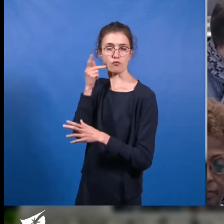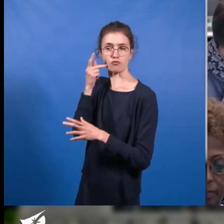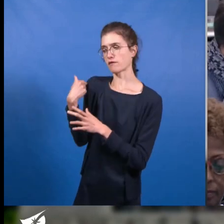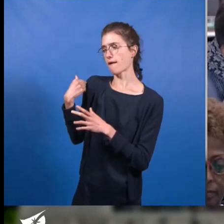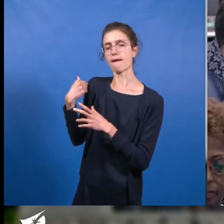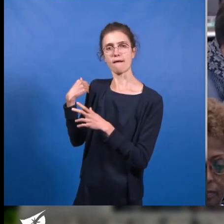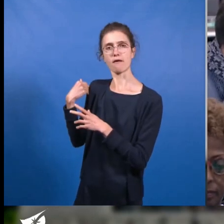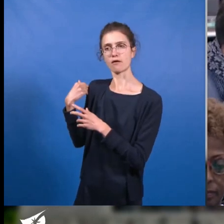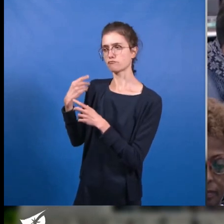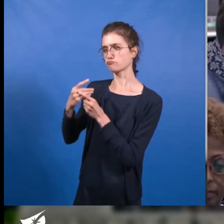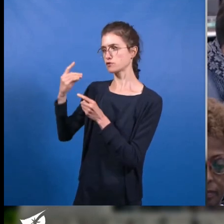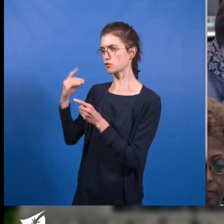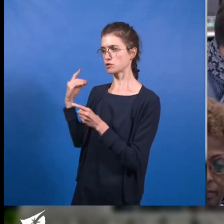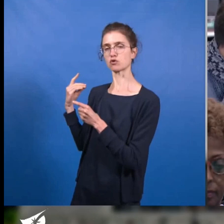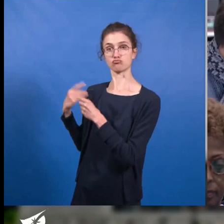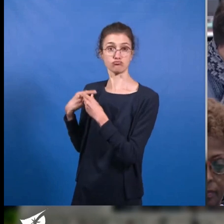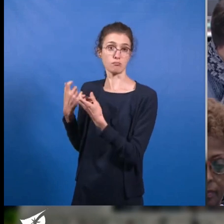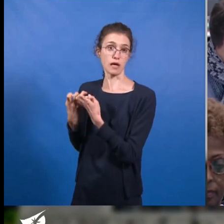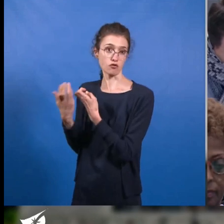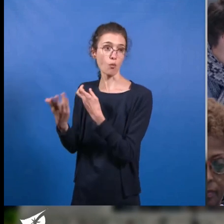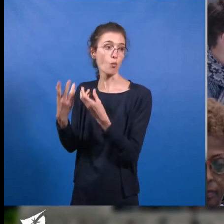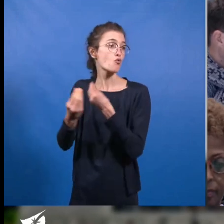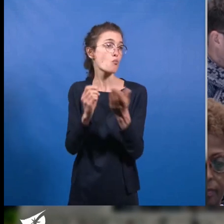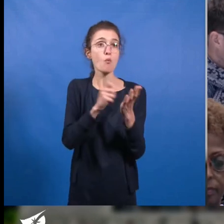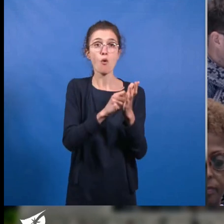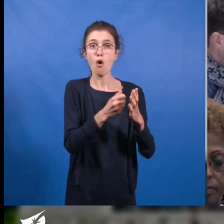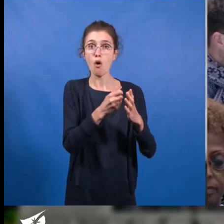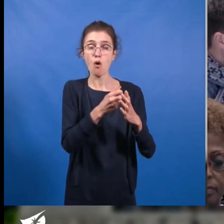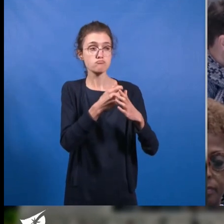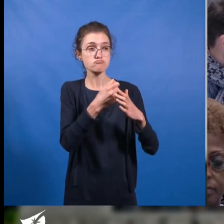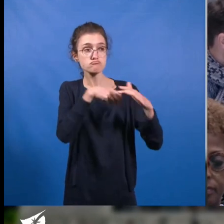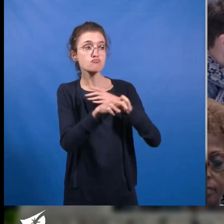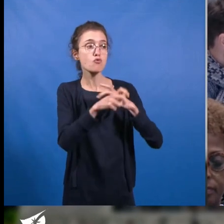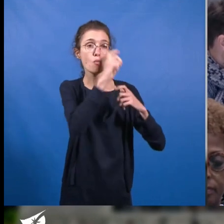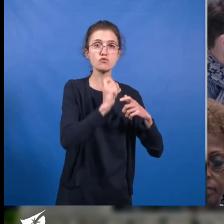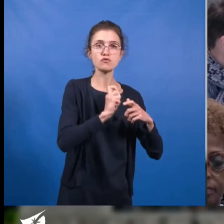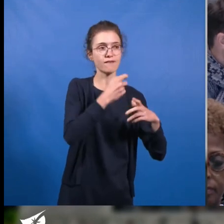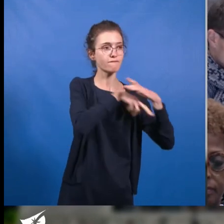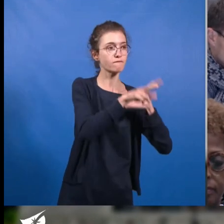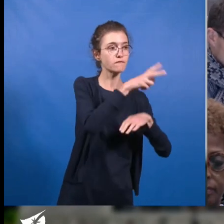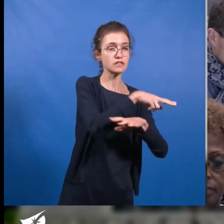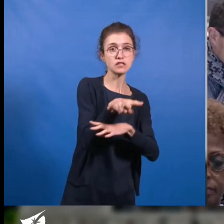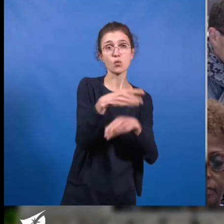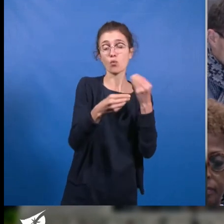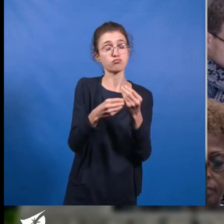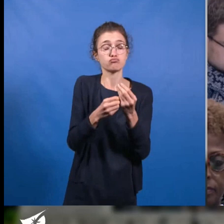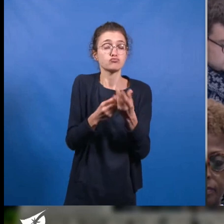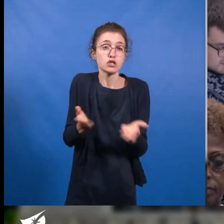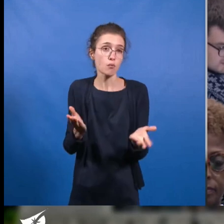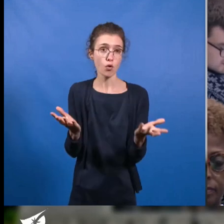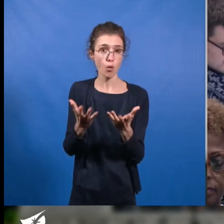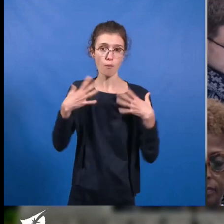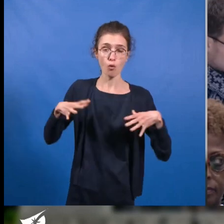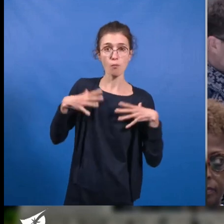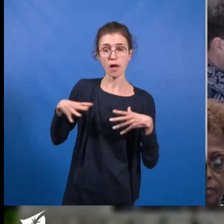exemple. Un temps pour visiter les musées ou plus simplement d'avoir des lieux de respiration en bord de Loire ou dans nos parcs et jardins,